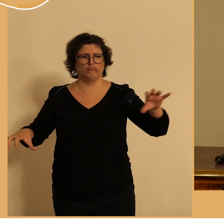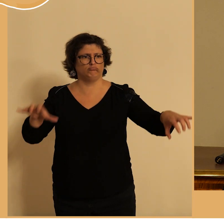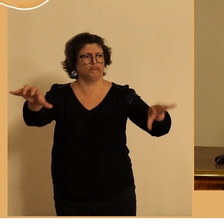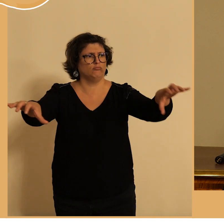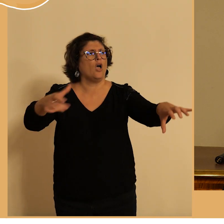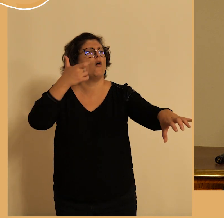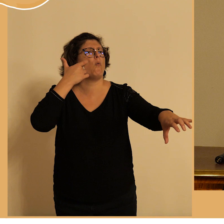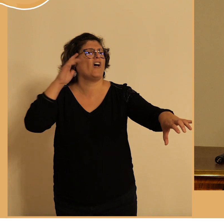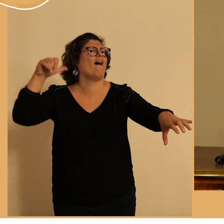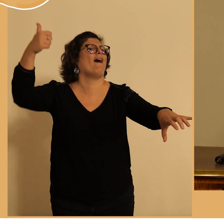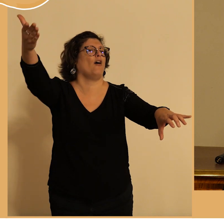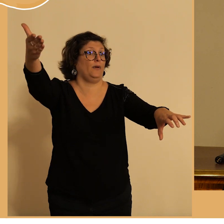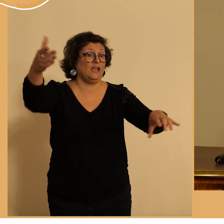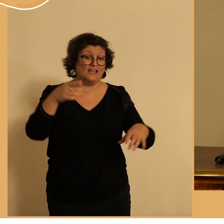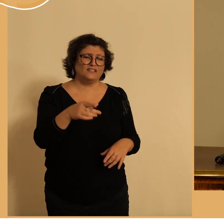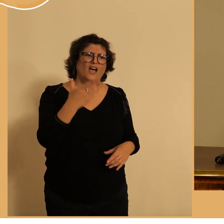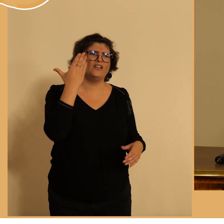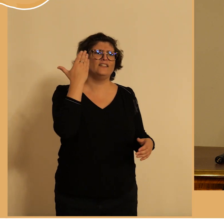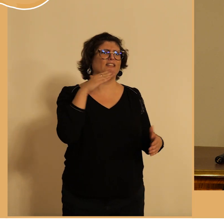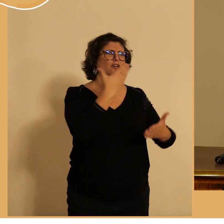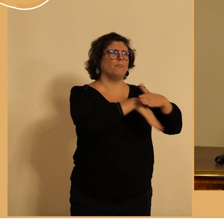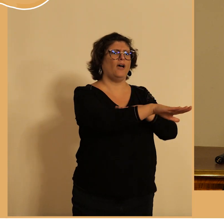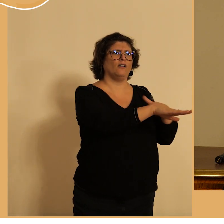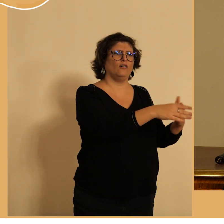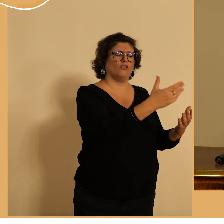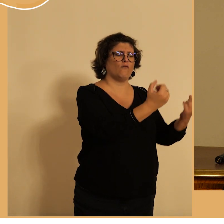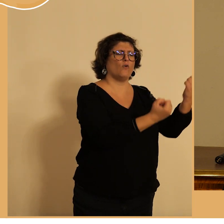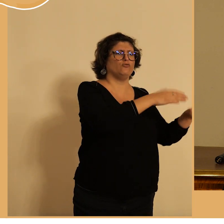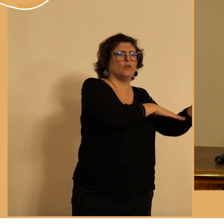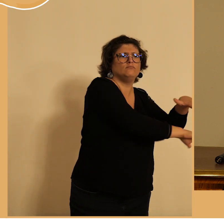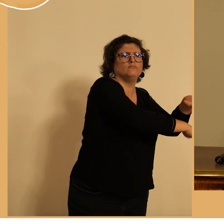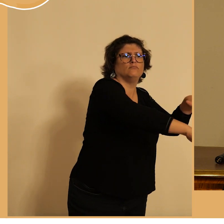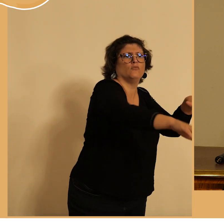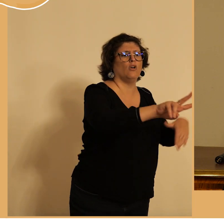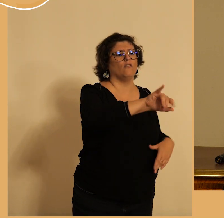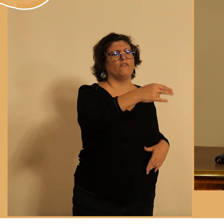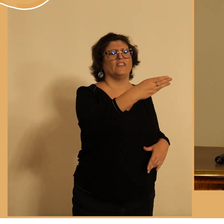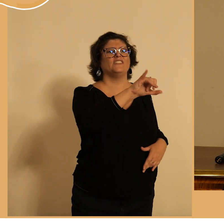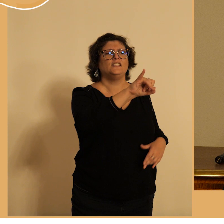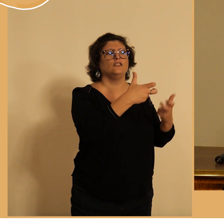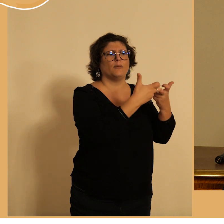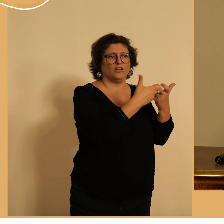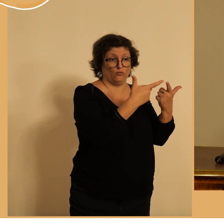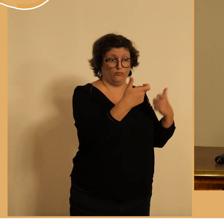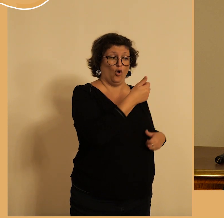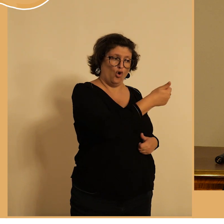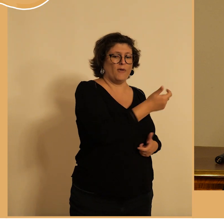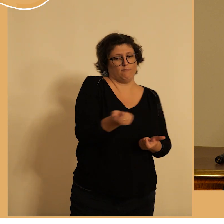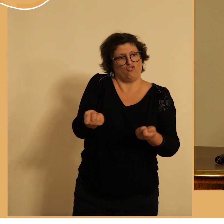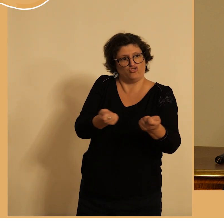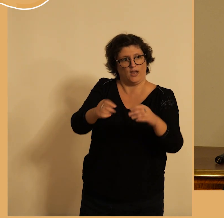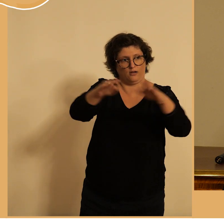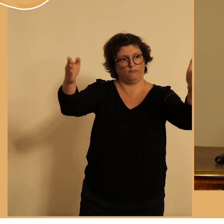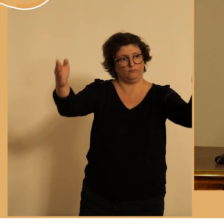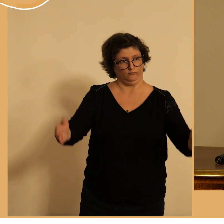'est le délégateur des gestionnaires des parkings souterrains qui le fait vous voyez qui a un lien entre tous les stationnements et donc il y en un abonnement modeste